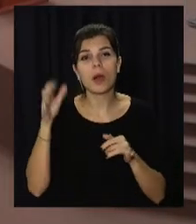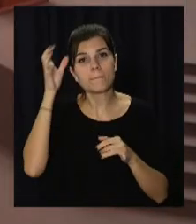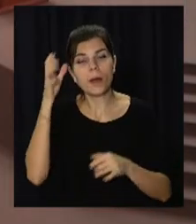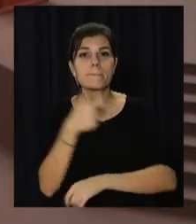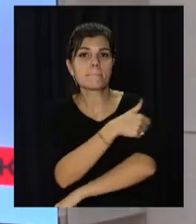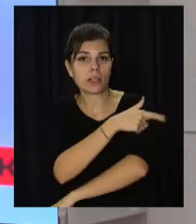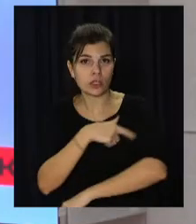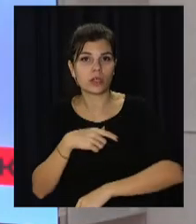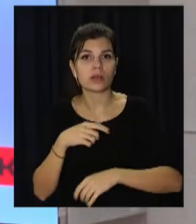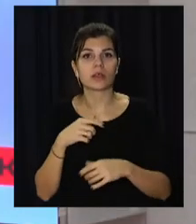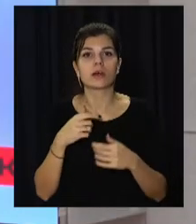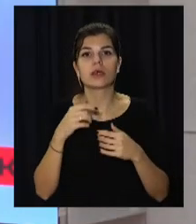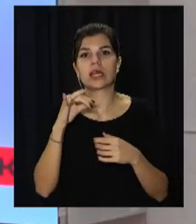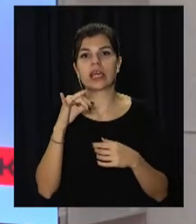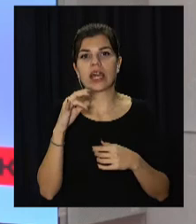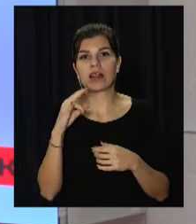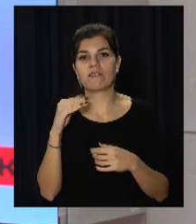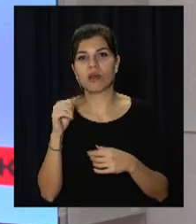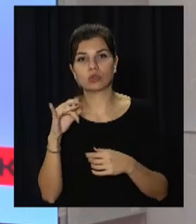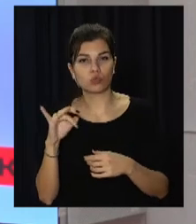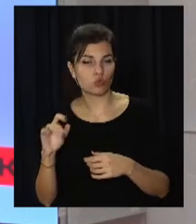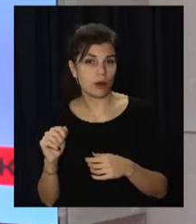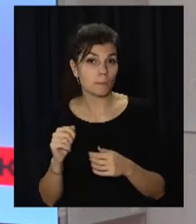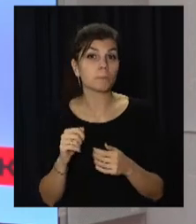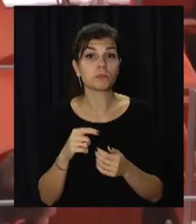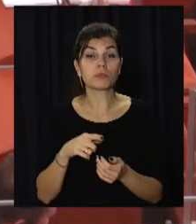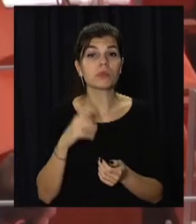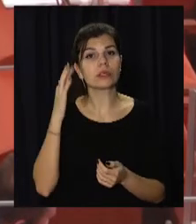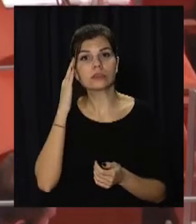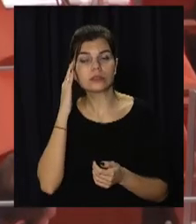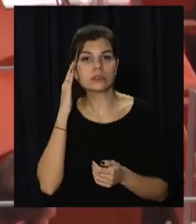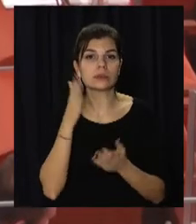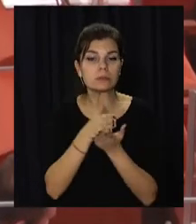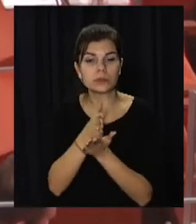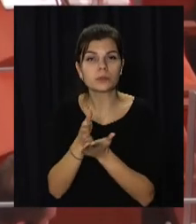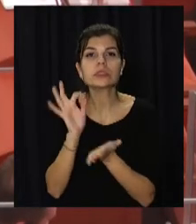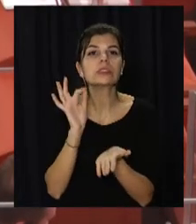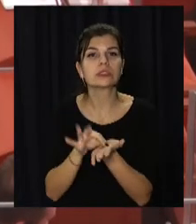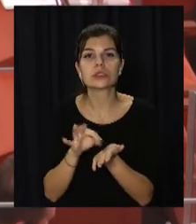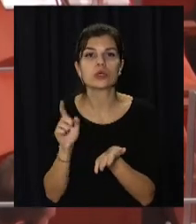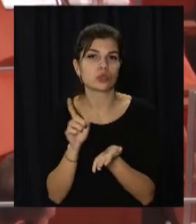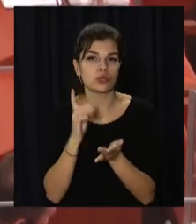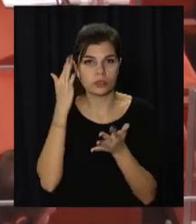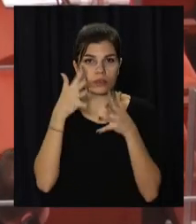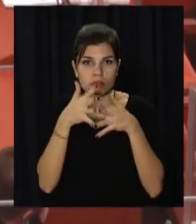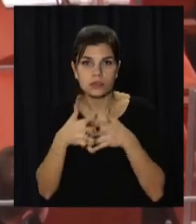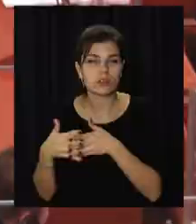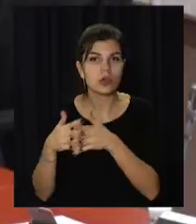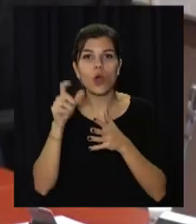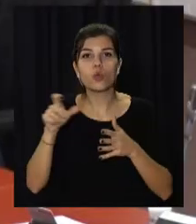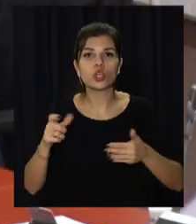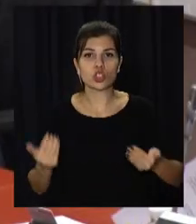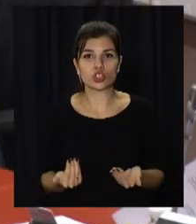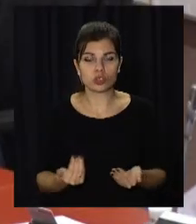медичний сервіс, інфраструктуру. За напрямом ідентичності окреслені такі стратегічні цілі, як гармонізація міського життя,